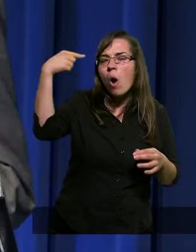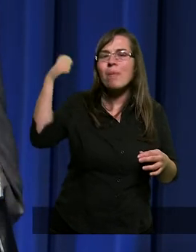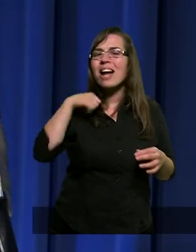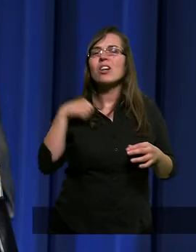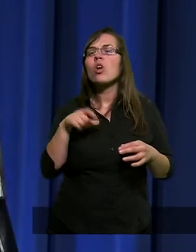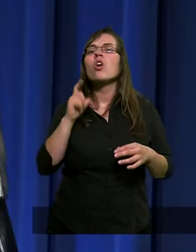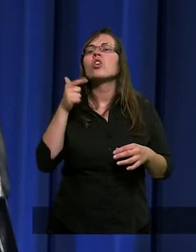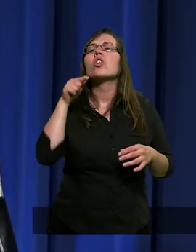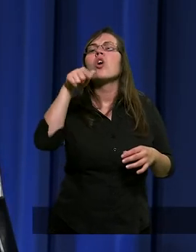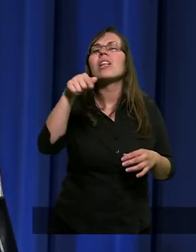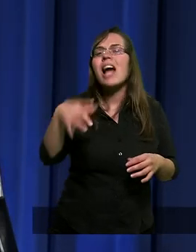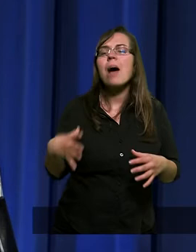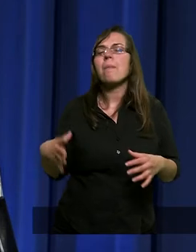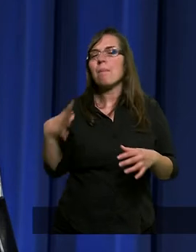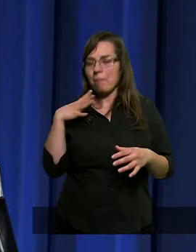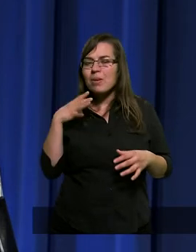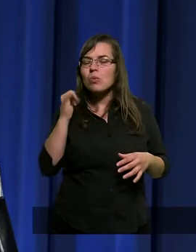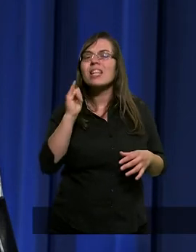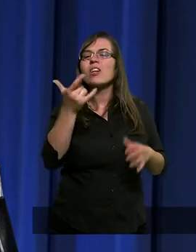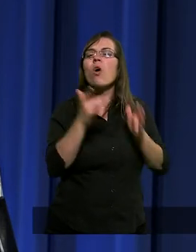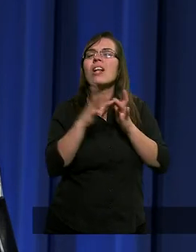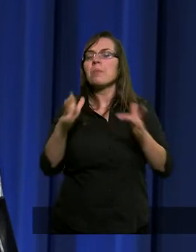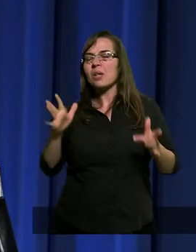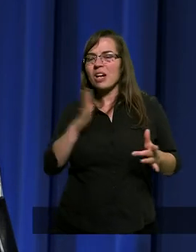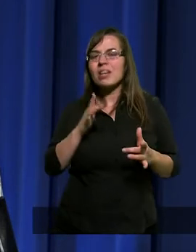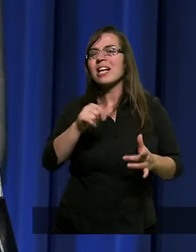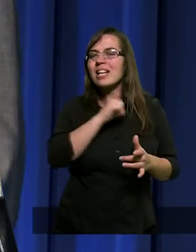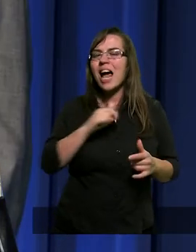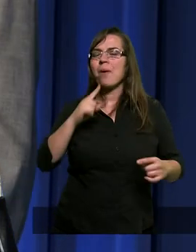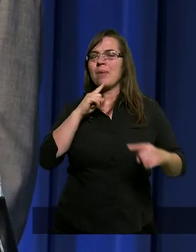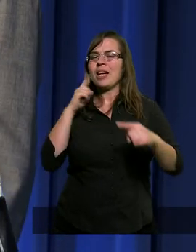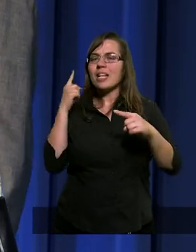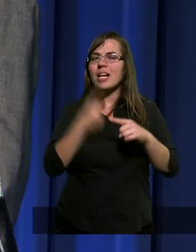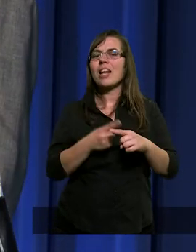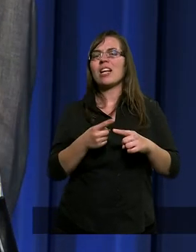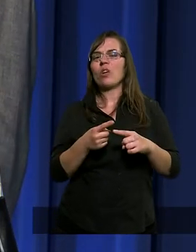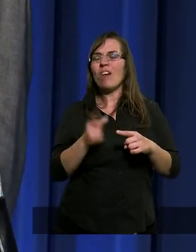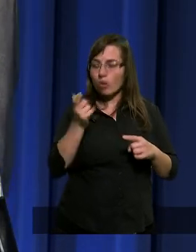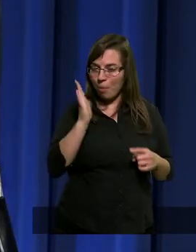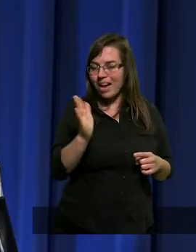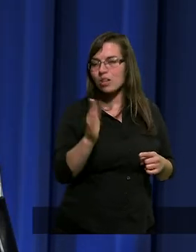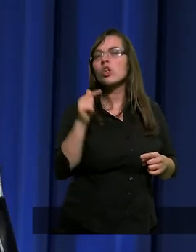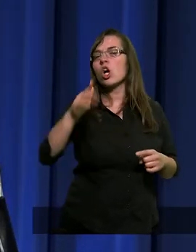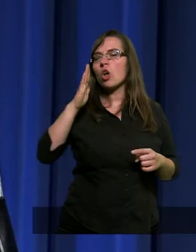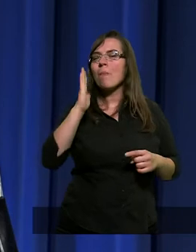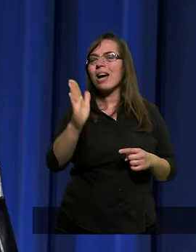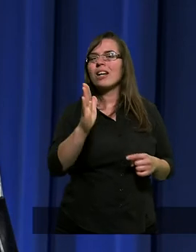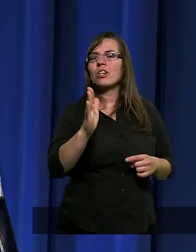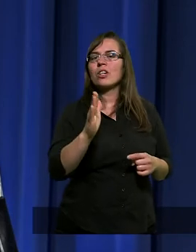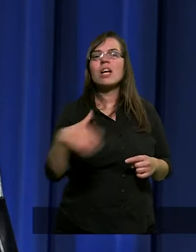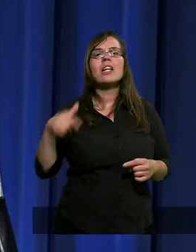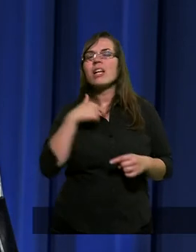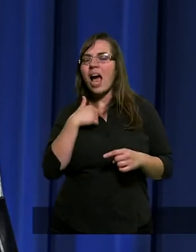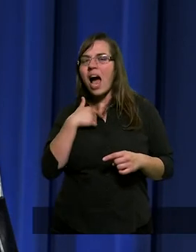nieraz, co tam oczywiście przeżywa. I tam zadecydował, co będzie, to będzie. Ja nie